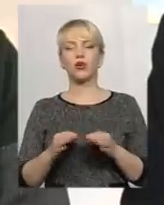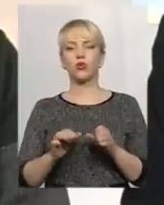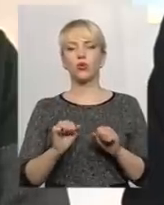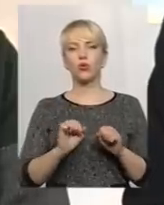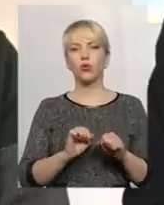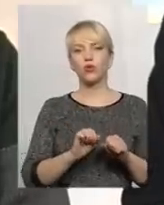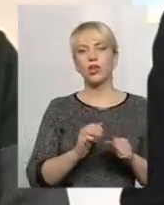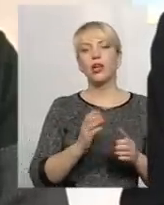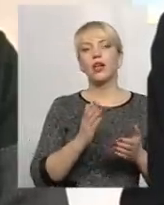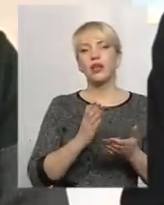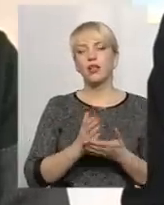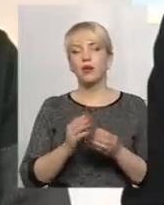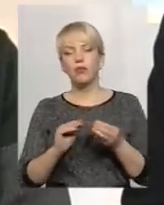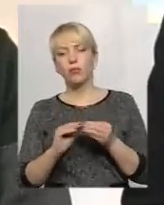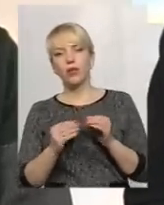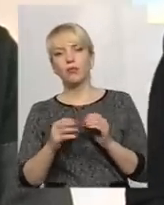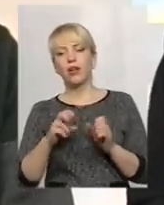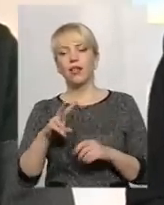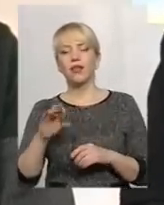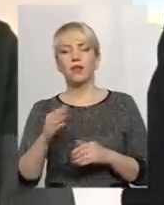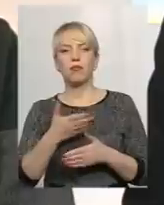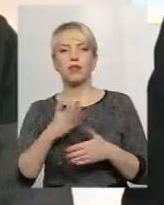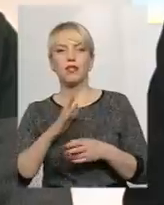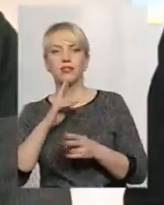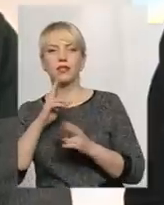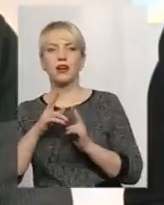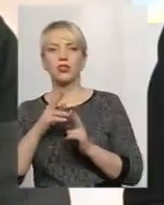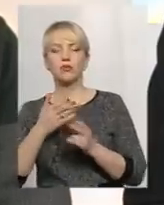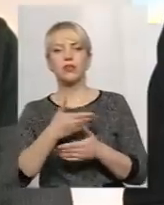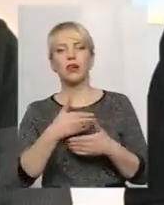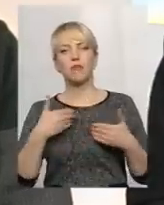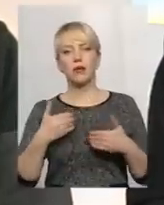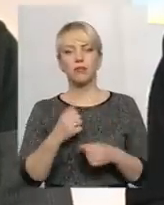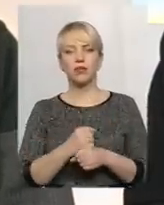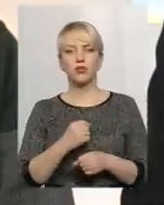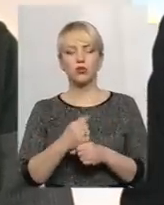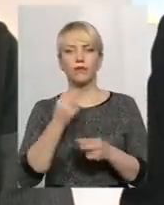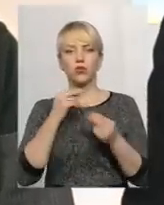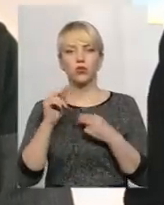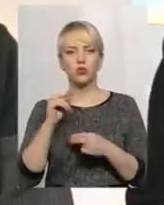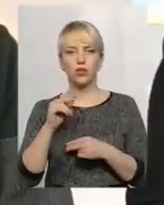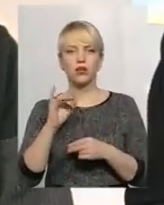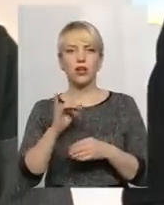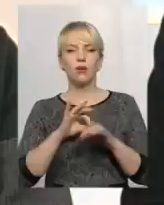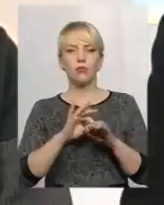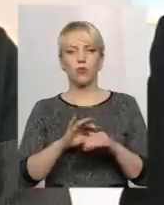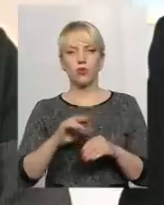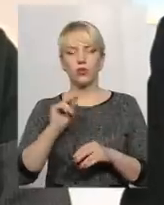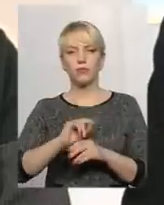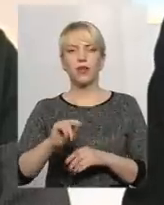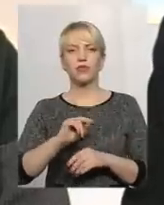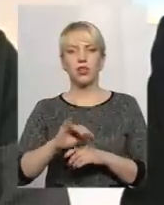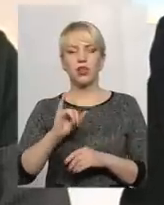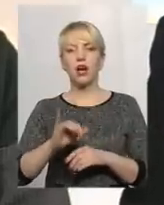є проблеми. Але ми не скаржуємося на проблеми, ми працюємо, вдосконалюємося, ми проводимо навчання, ми